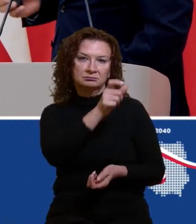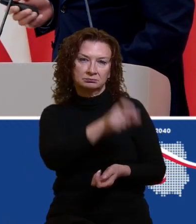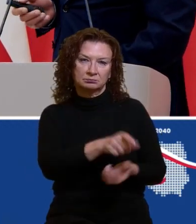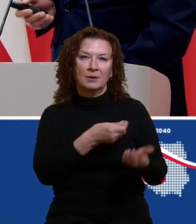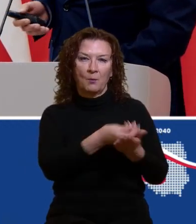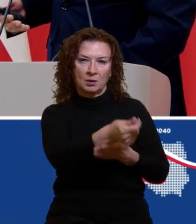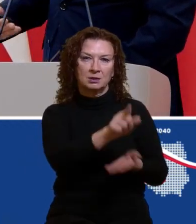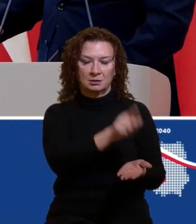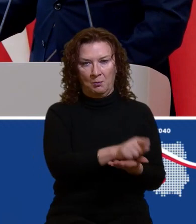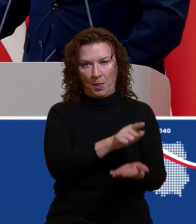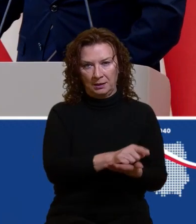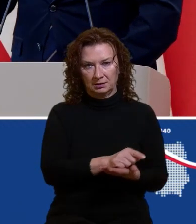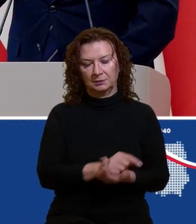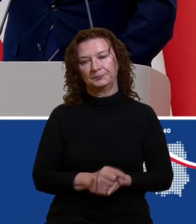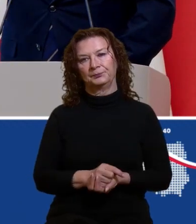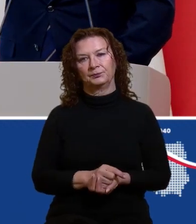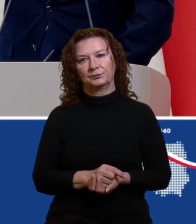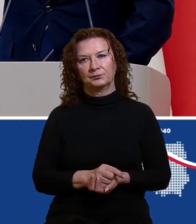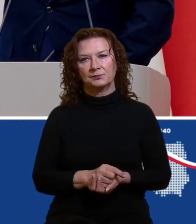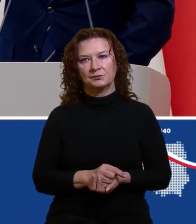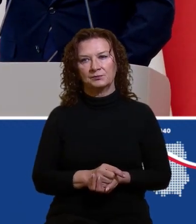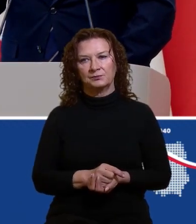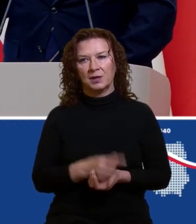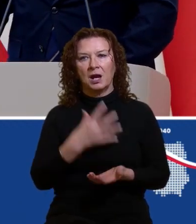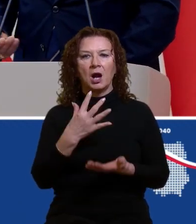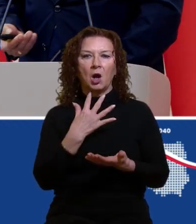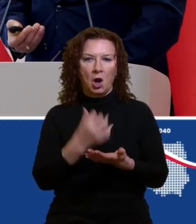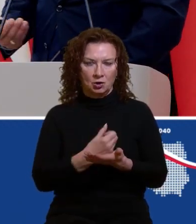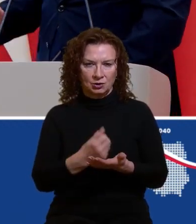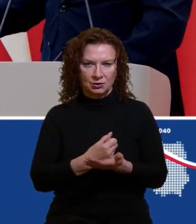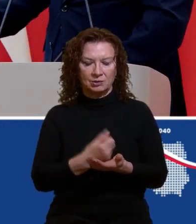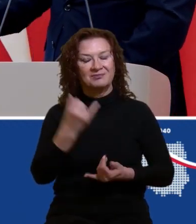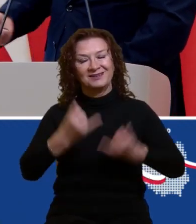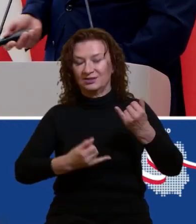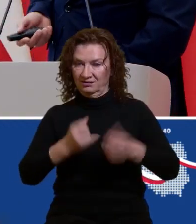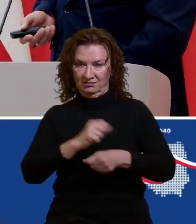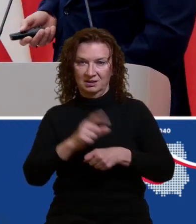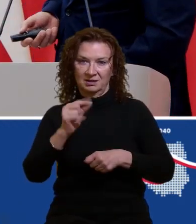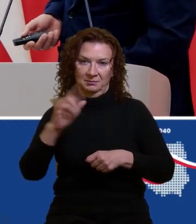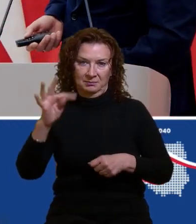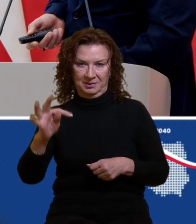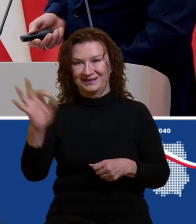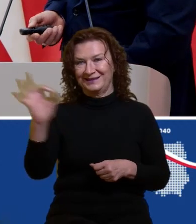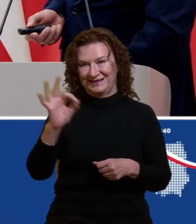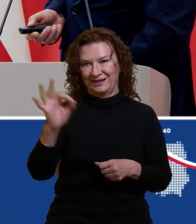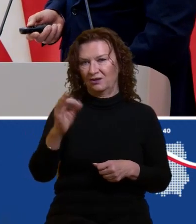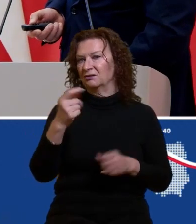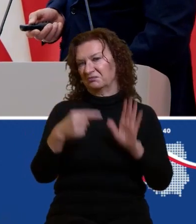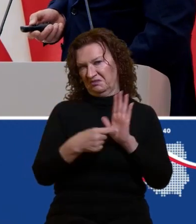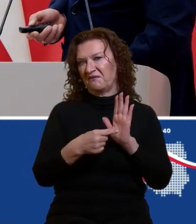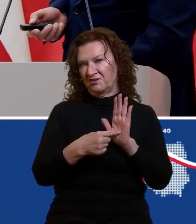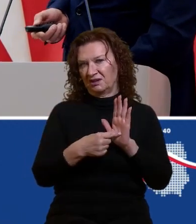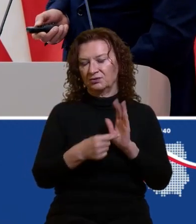one, ponieważ ta korzyść w przypadku PIT-u zero jest bardzo widoczna w zeznaniu